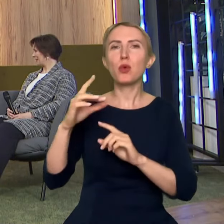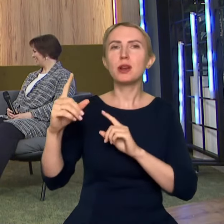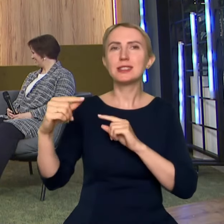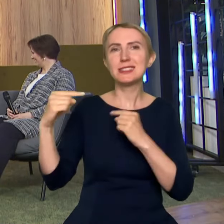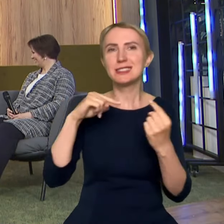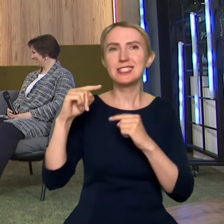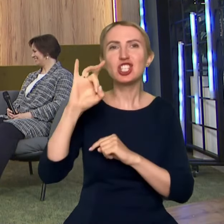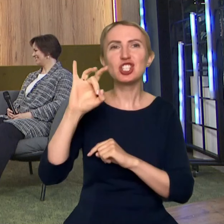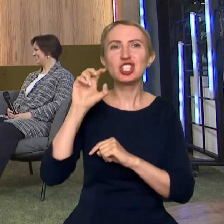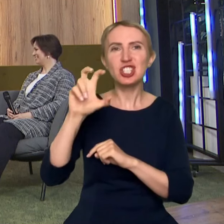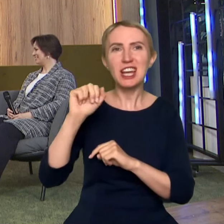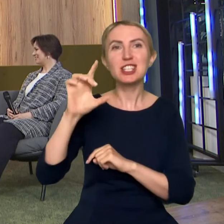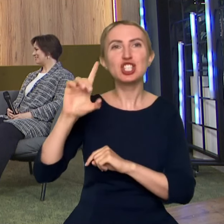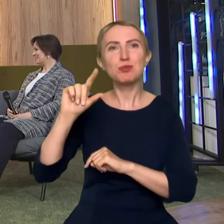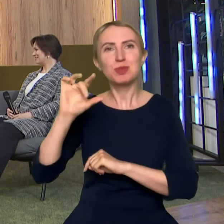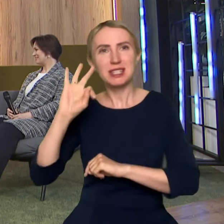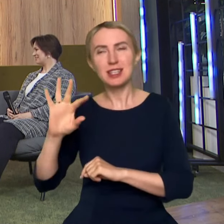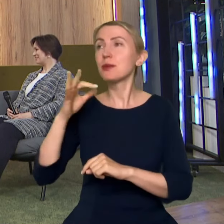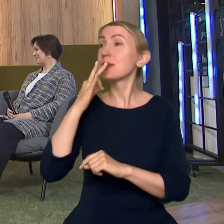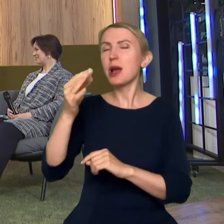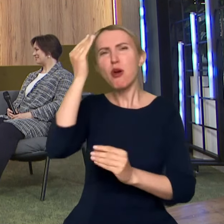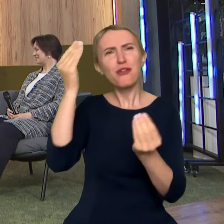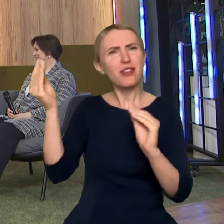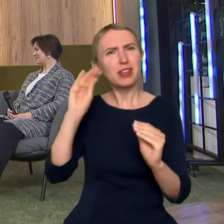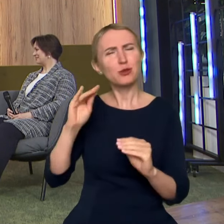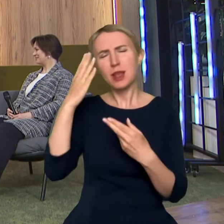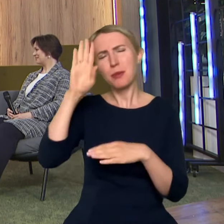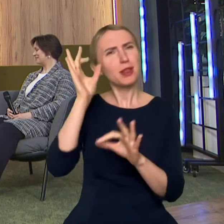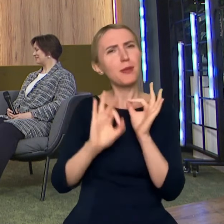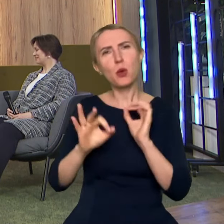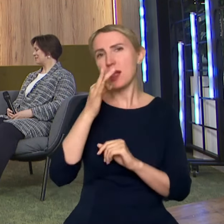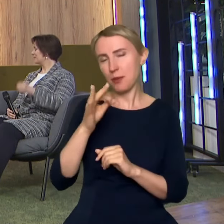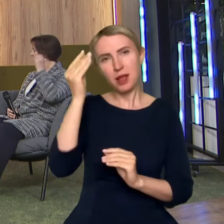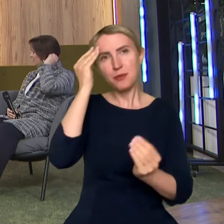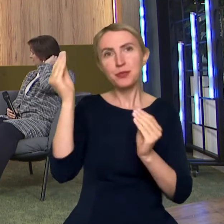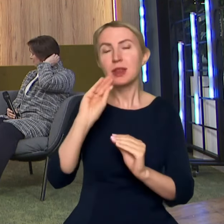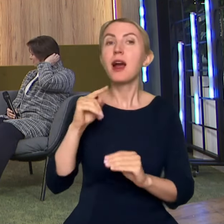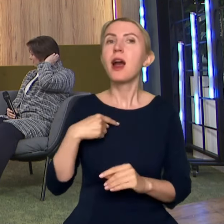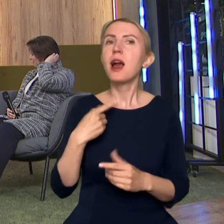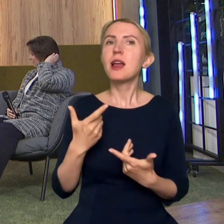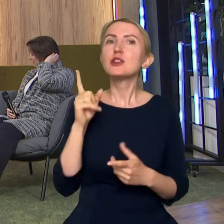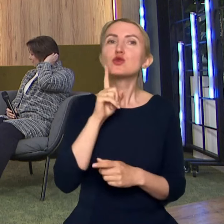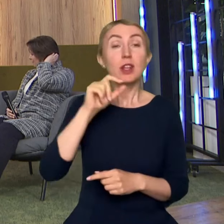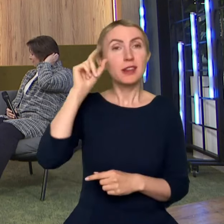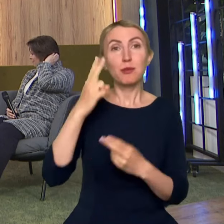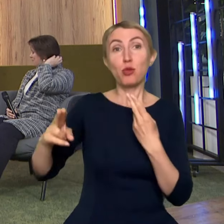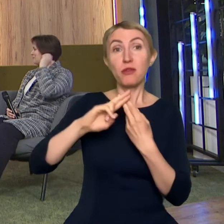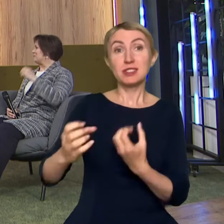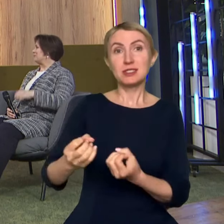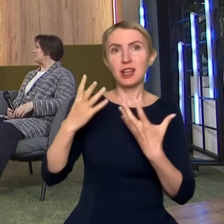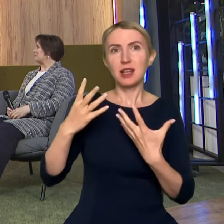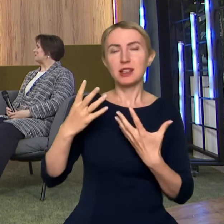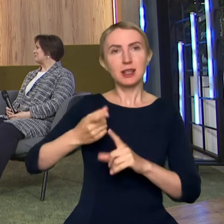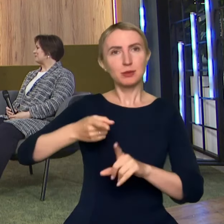zapytałem o to, o te fejki, coś, ja już nie pamiętam dokładnie jak brzmiało pytanie. W każdym razie sztuczna inteligencja odpowiedziała mi z takim zastrzeżeniem,